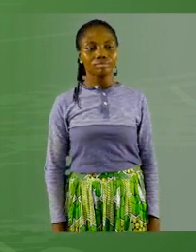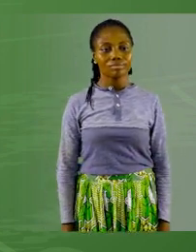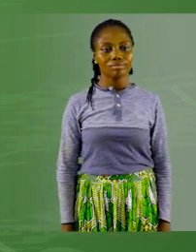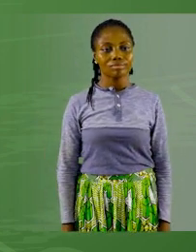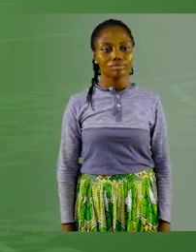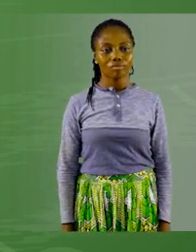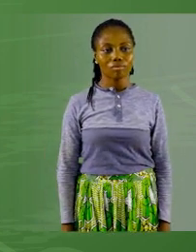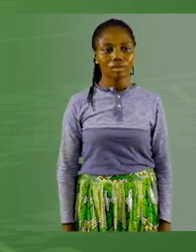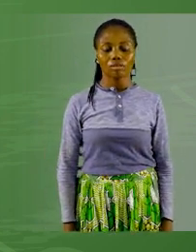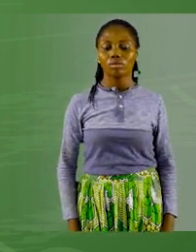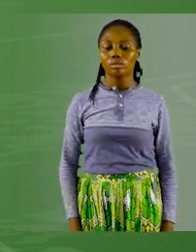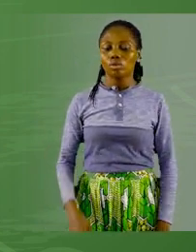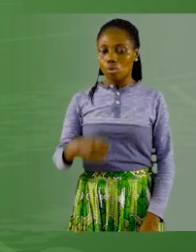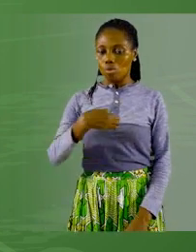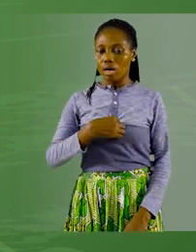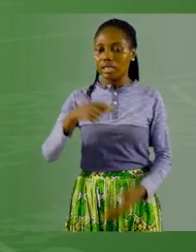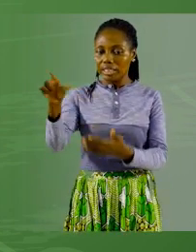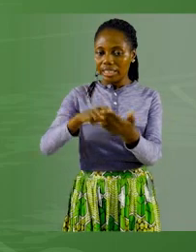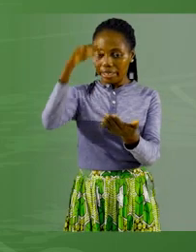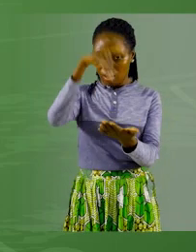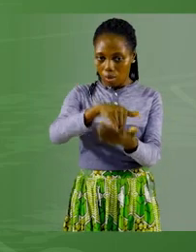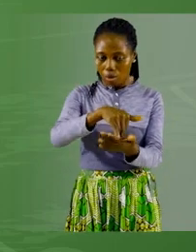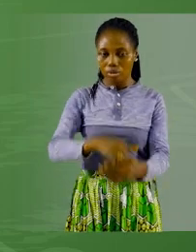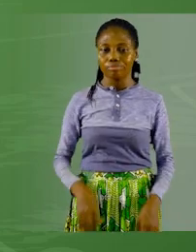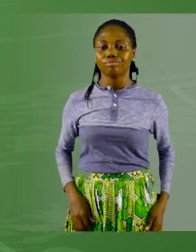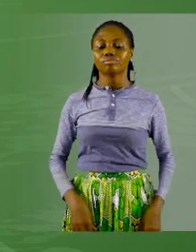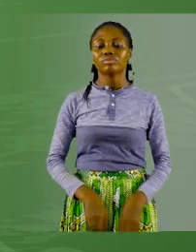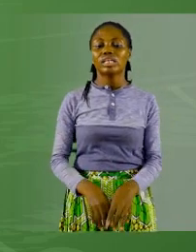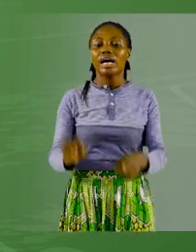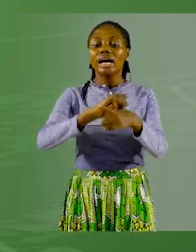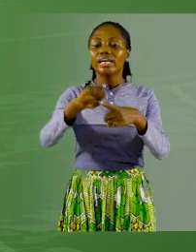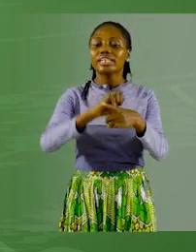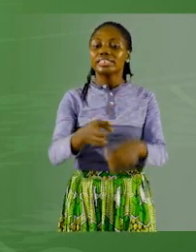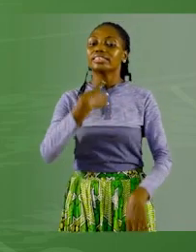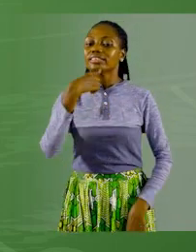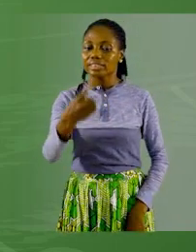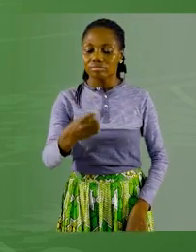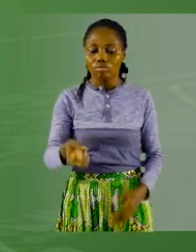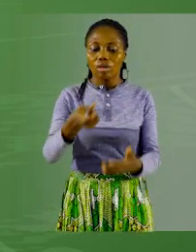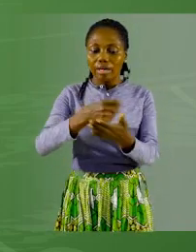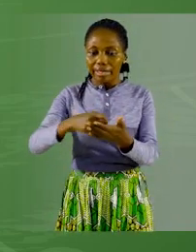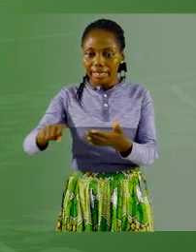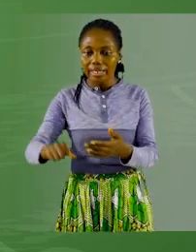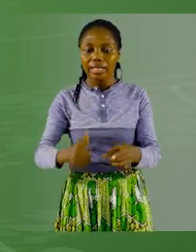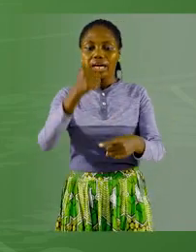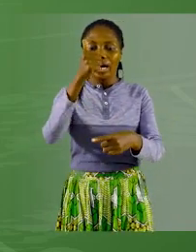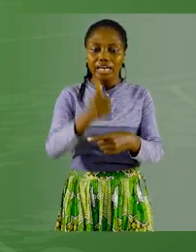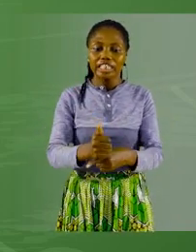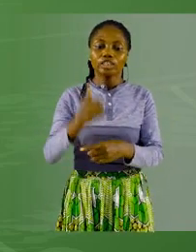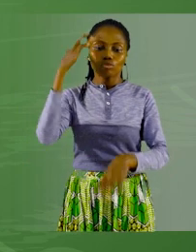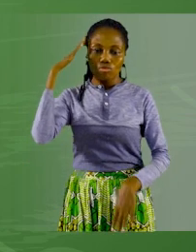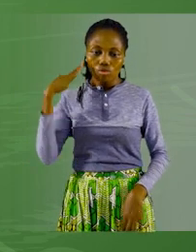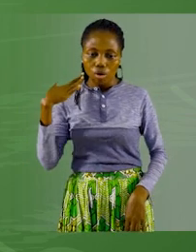Je reliais l'exercice. Recopie l'adjectif de couleur en corrigeant